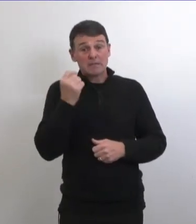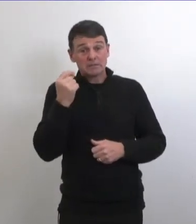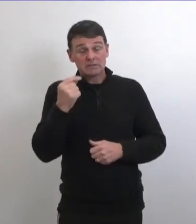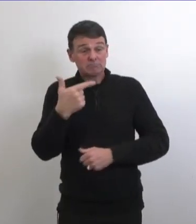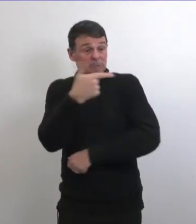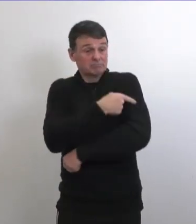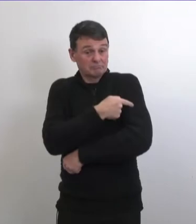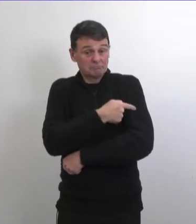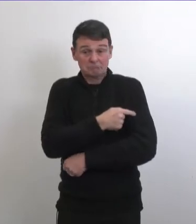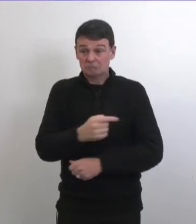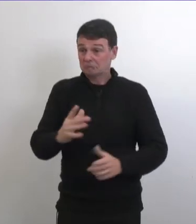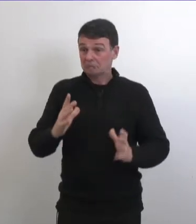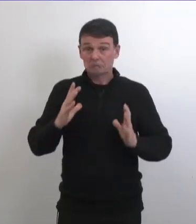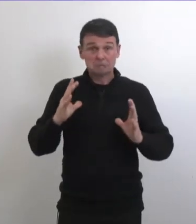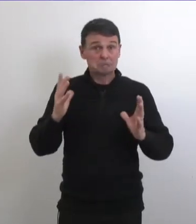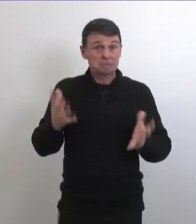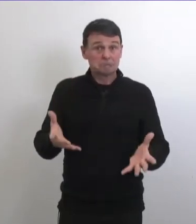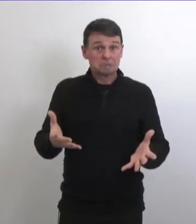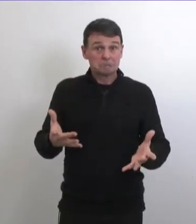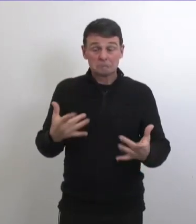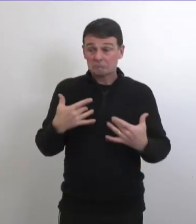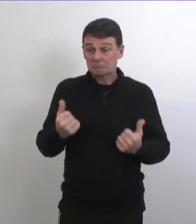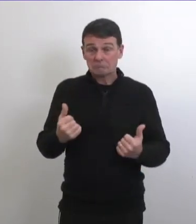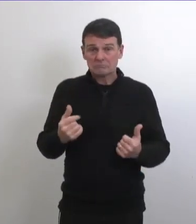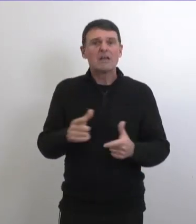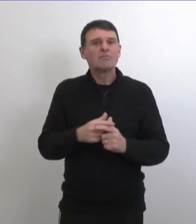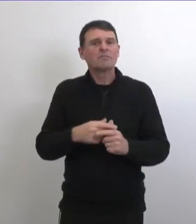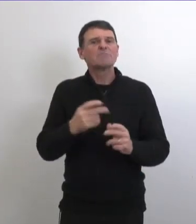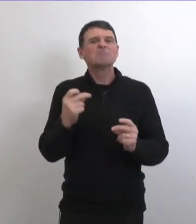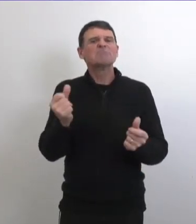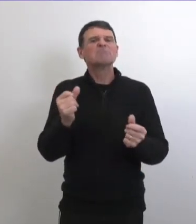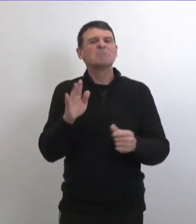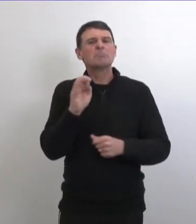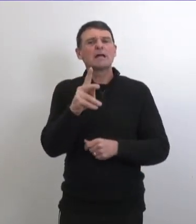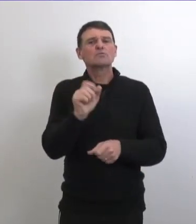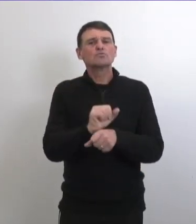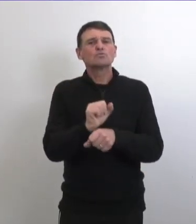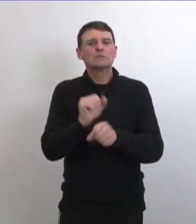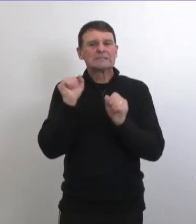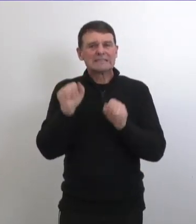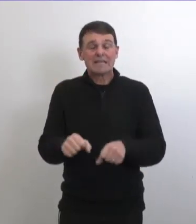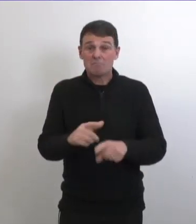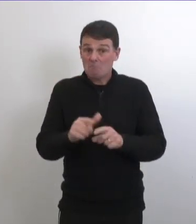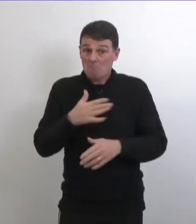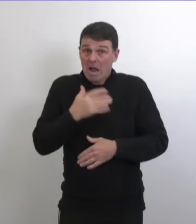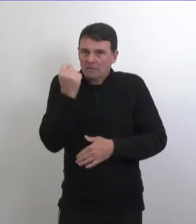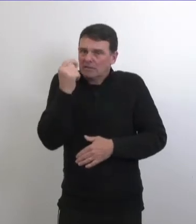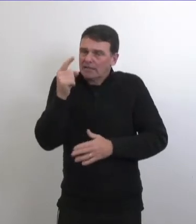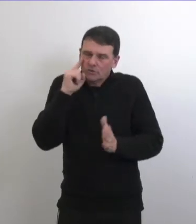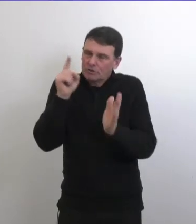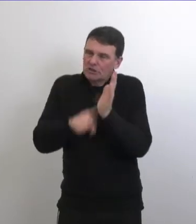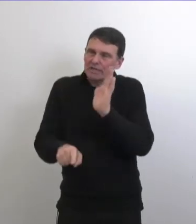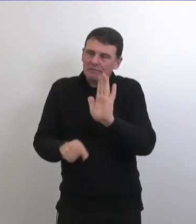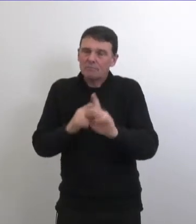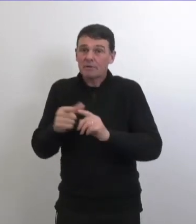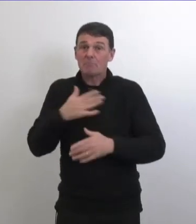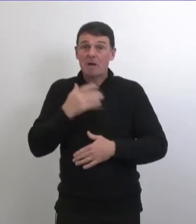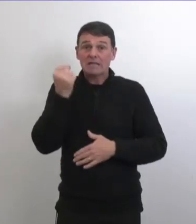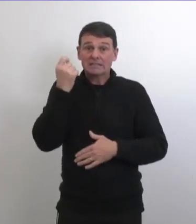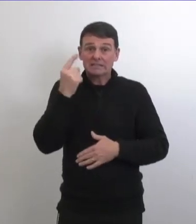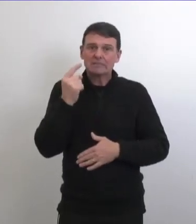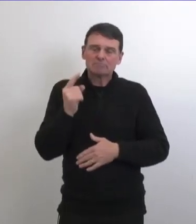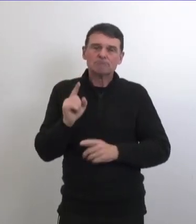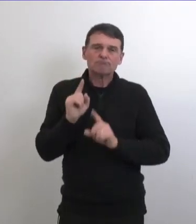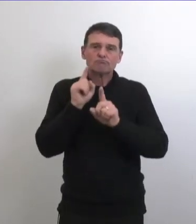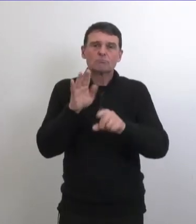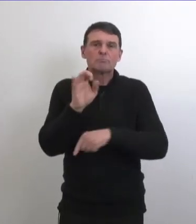crois que tant qu'ils se sentent bien ils peuvent retourner au travail tout de suite je dois clarifier ça pour être sûr mais